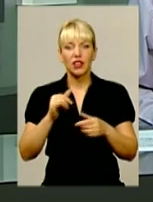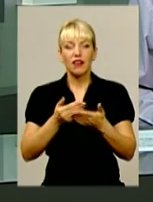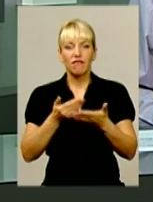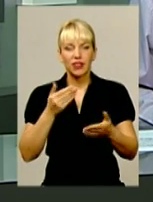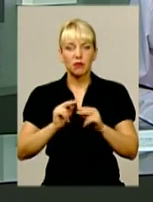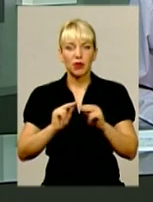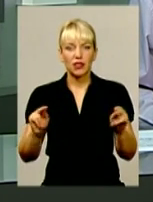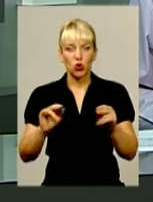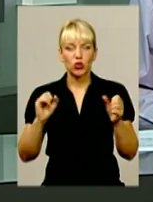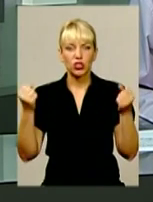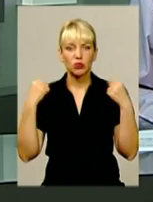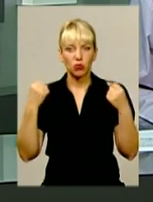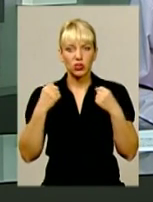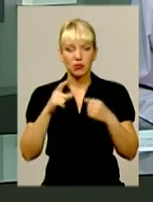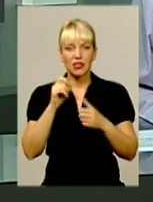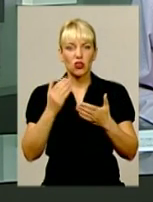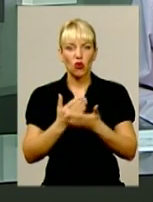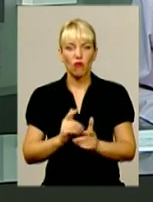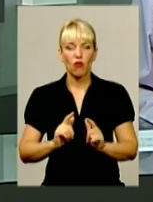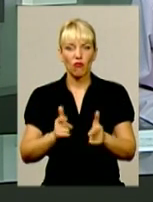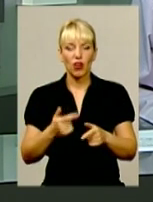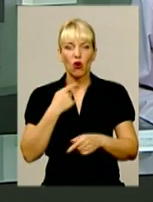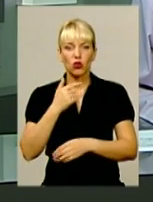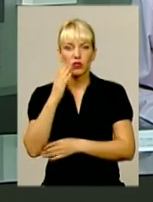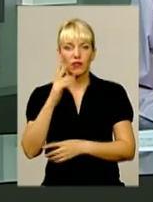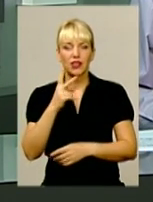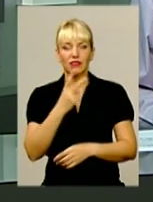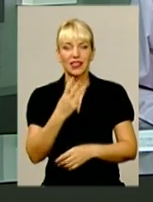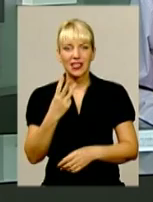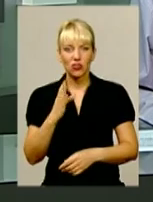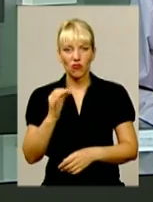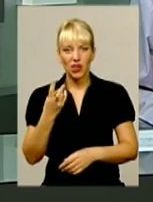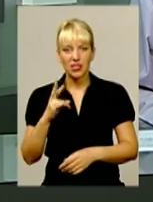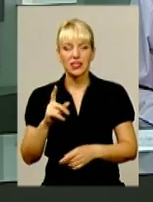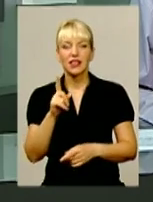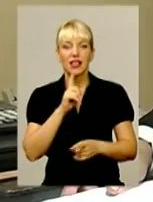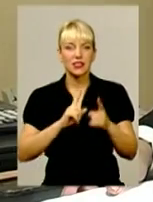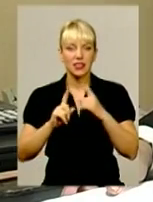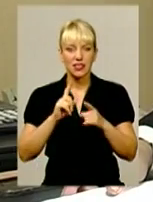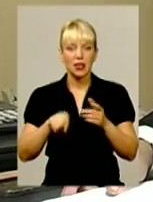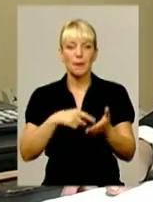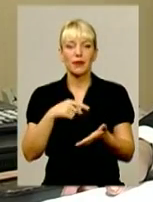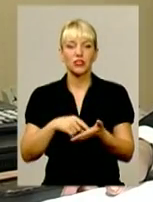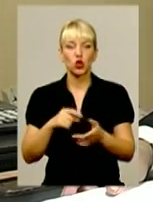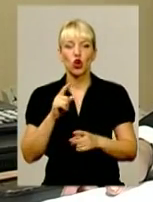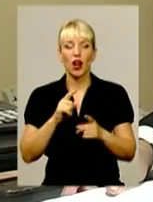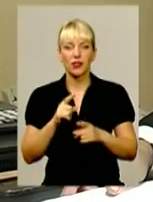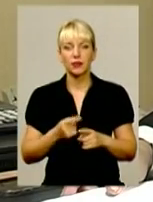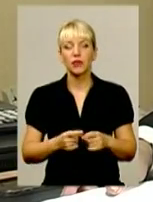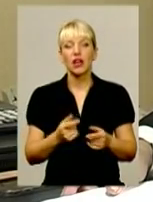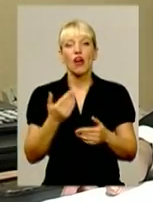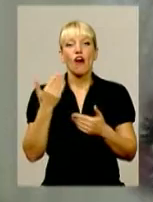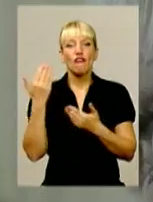нововведення будуть голосувати вже 23 вересня на черговій сесії міської ради. Вони до нас звернулися з